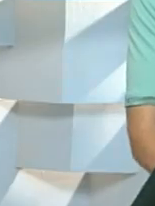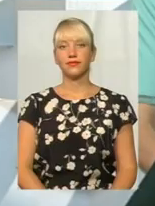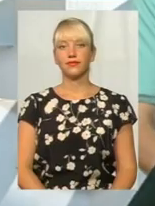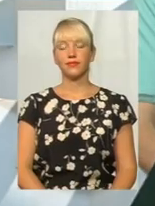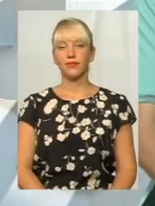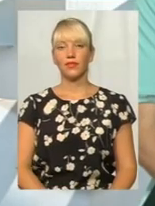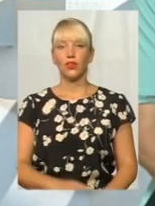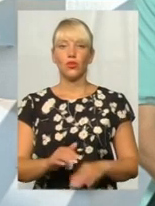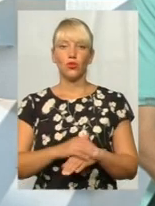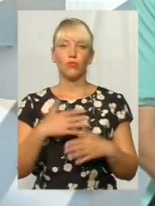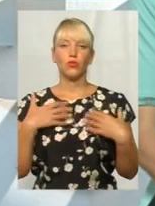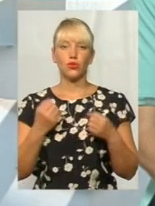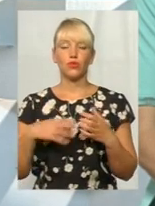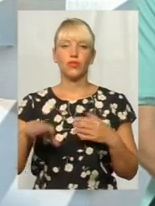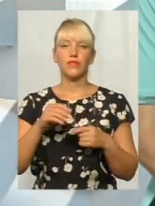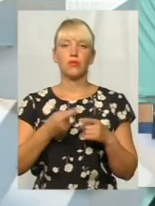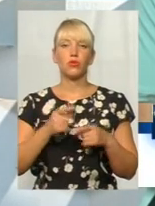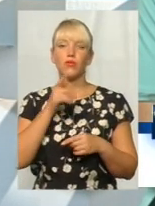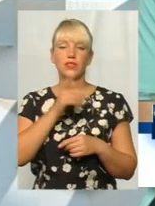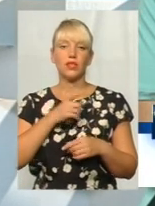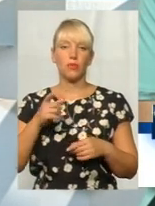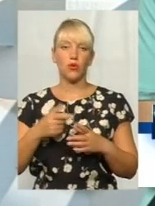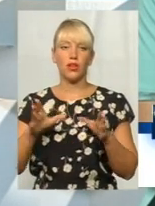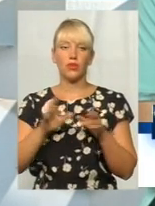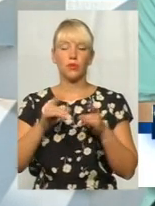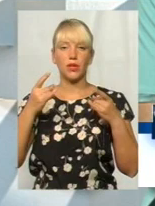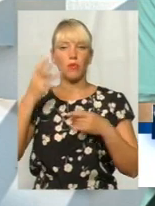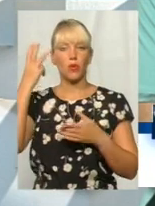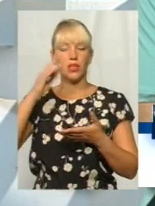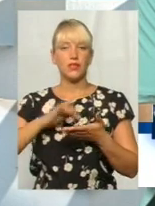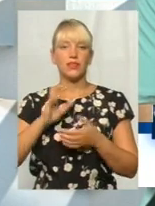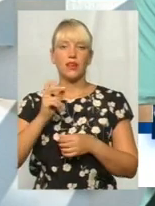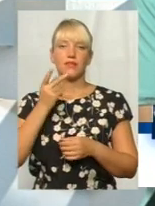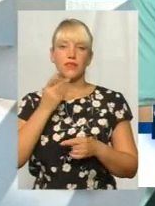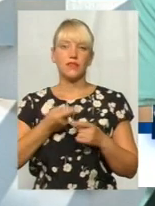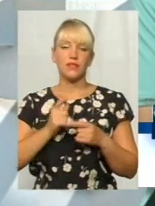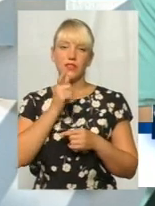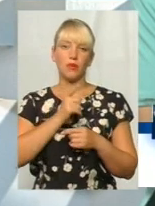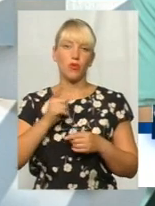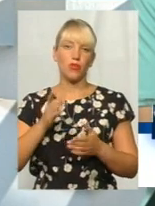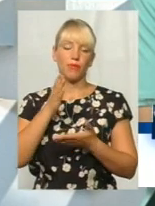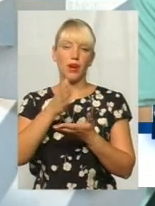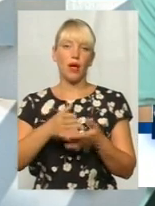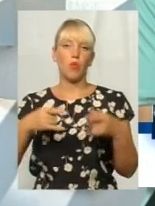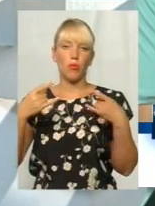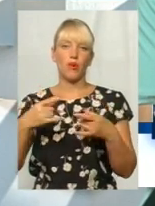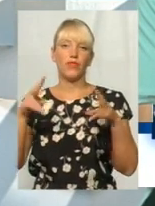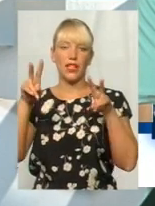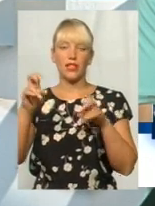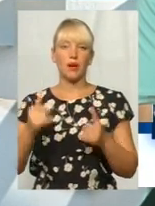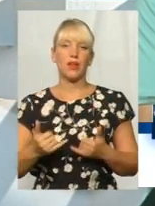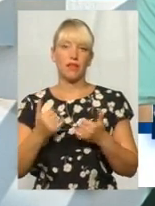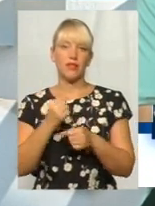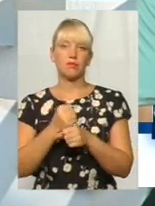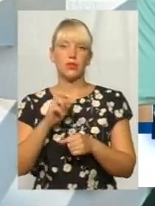Доброго здоров'я усім, хто у цій порі разом із телеканалом Поділля Центр. Як і завжди у цій порі у прямому ефірі для вас тема. Я Анна Бендюк,